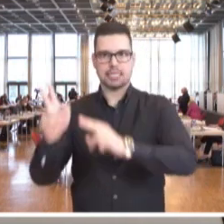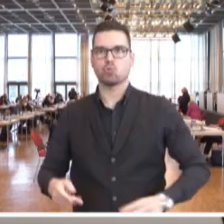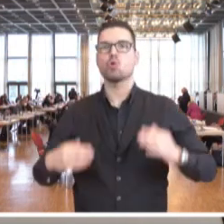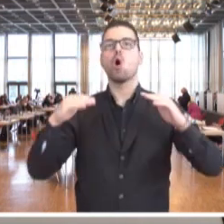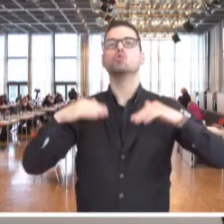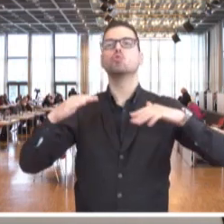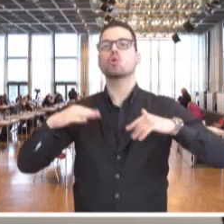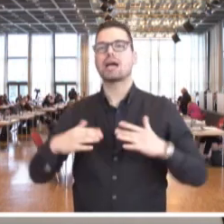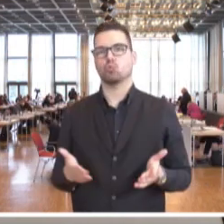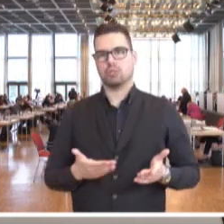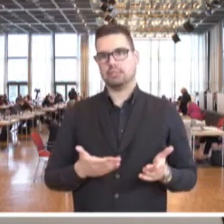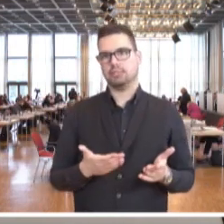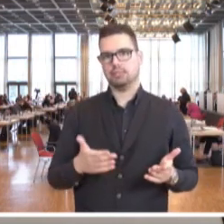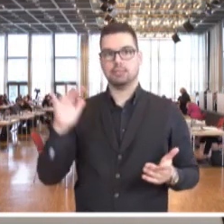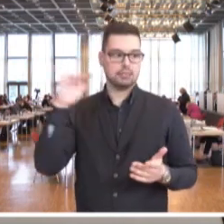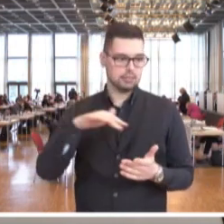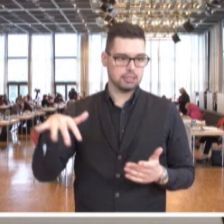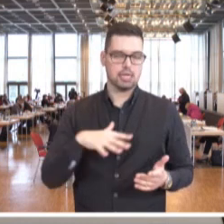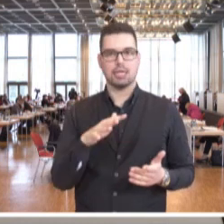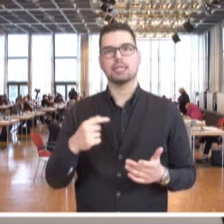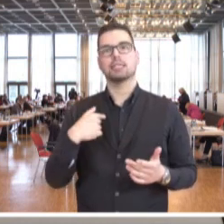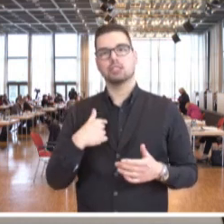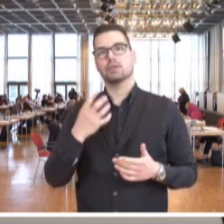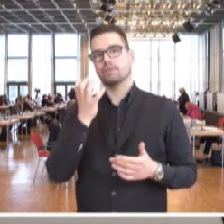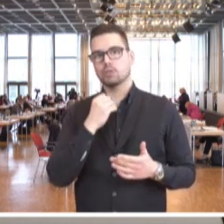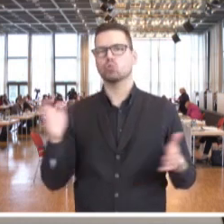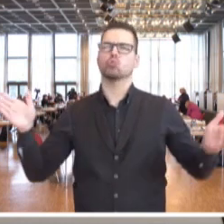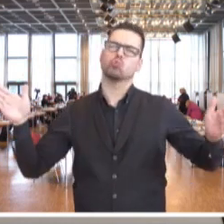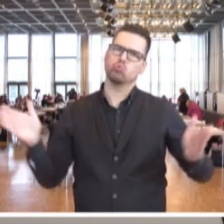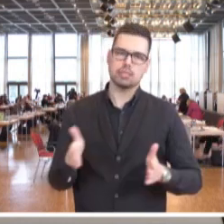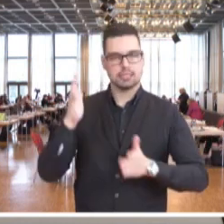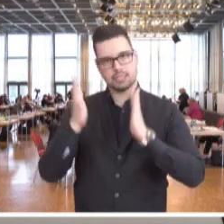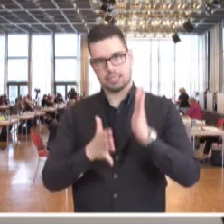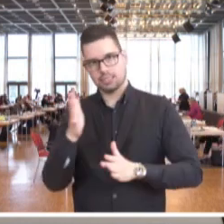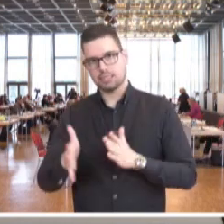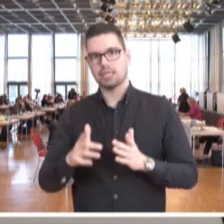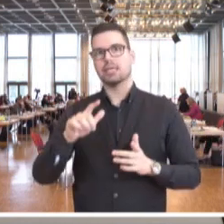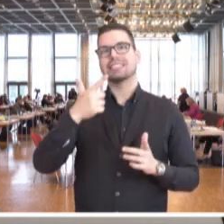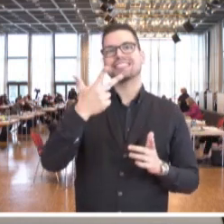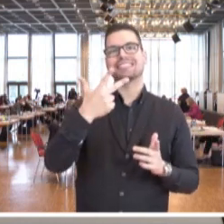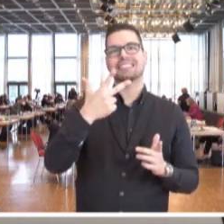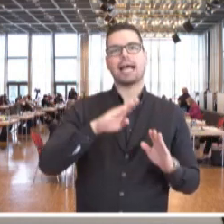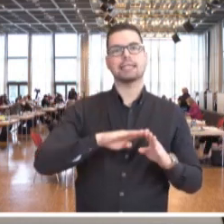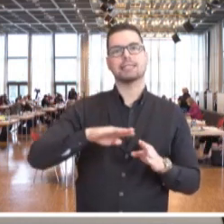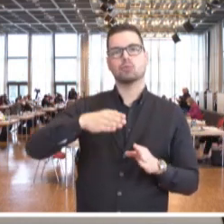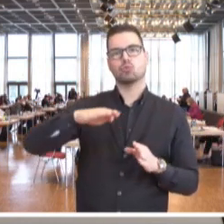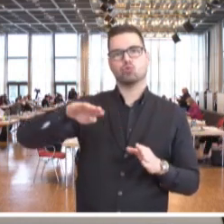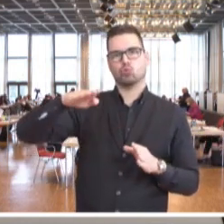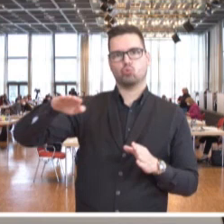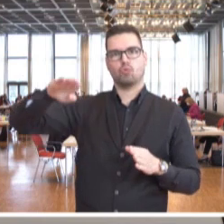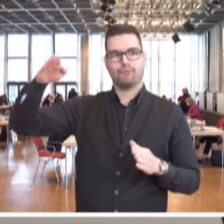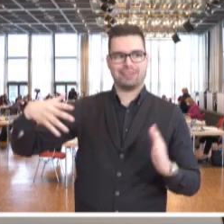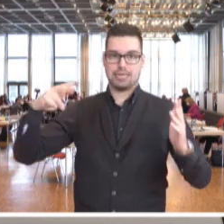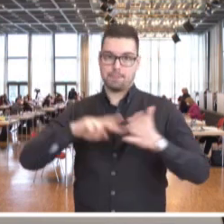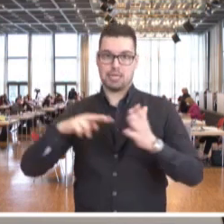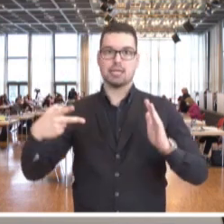Lockerungen auch geben soll. Ich möchte vielleicht nur ganz kurz, man spricht ja von einem Drei-Stufen-Plan bisher in der Frage, wir warten